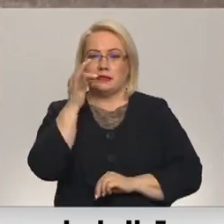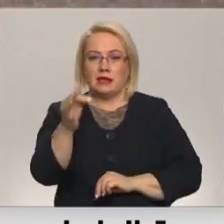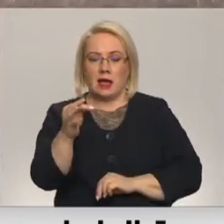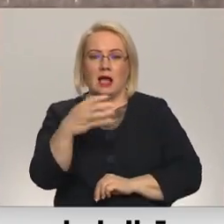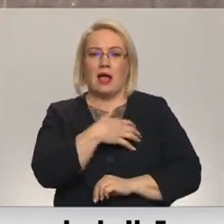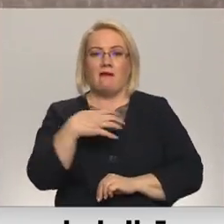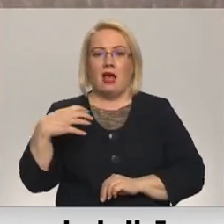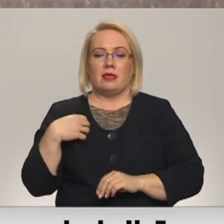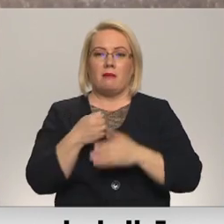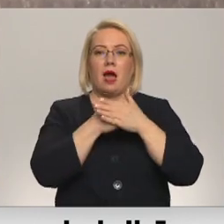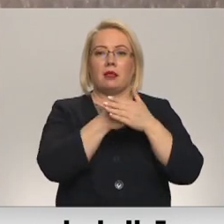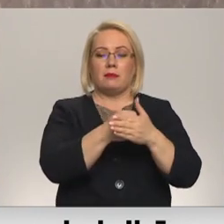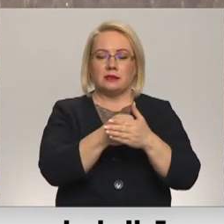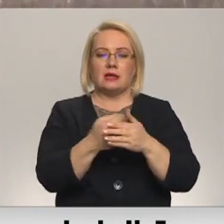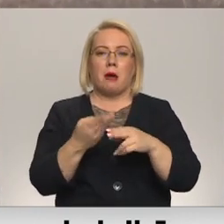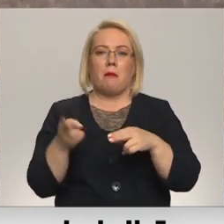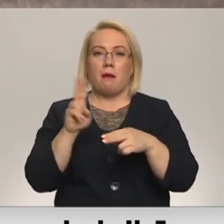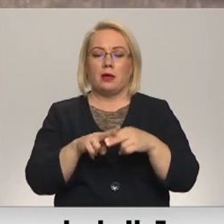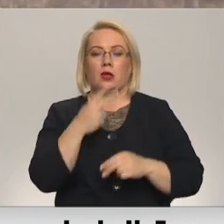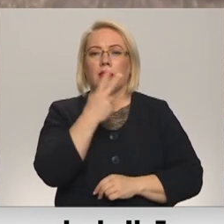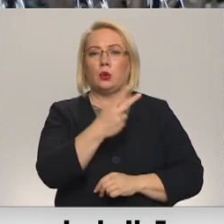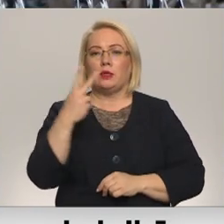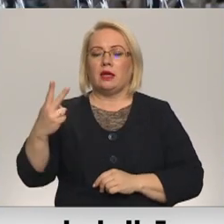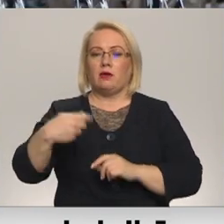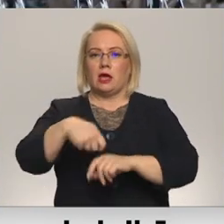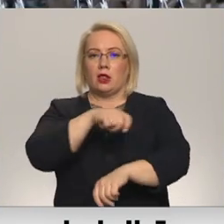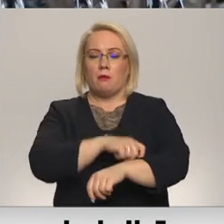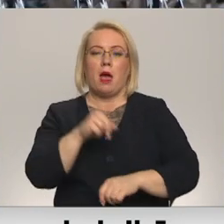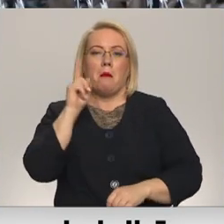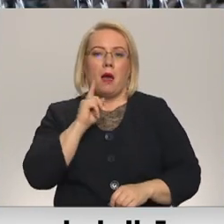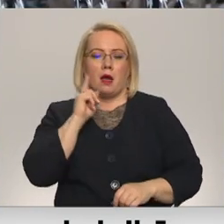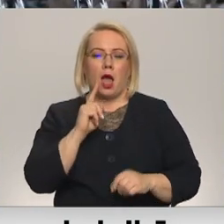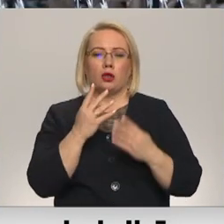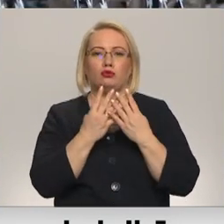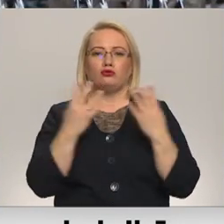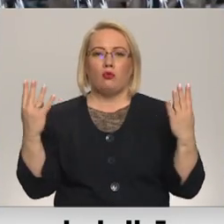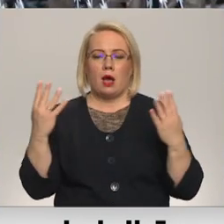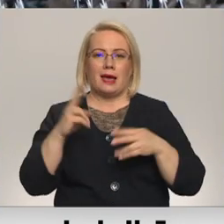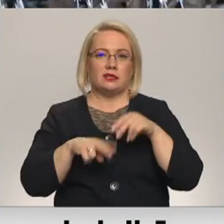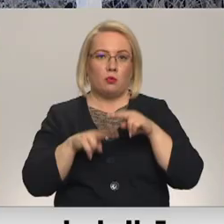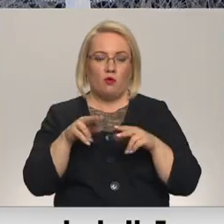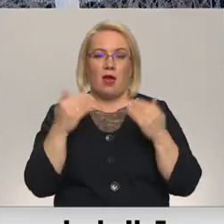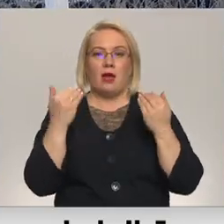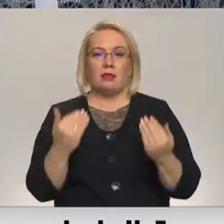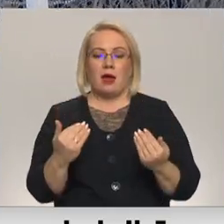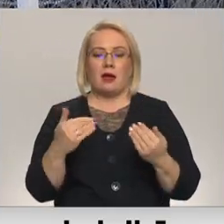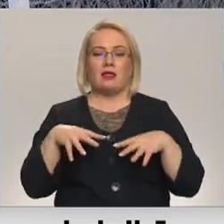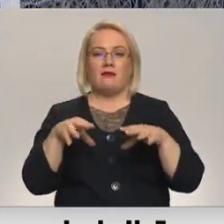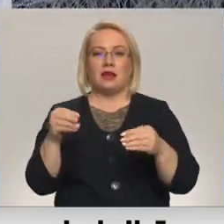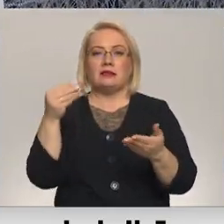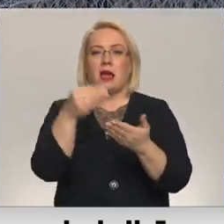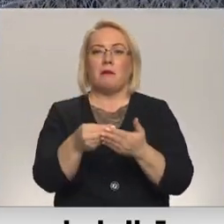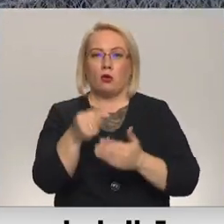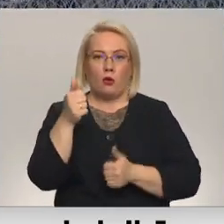ka valdībā atbalstīta papildus 22 kilometru pagaidu žoga izbūva. Šobrīd tiek veikts iepirkums, lai